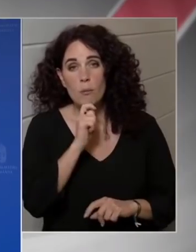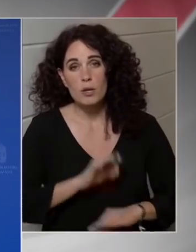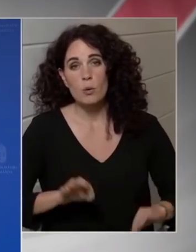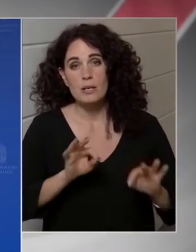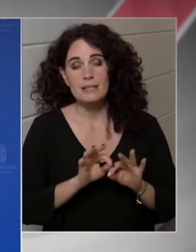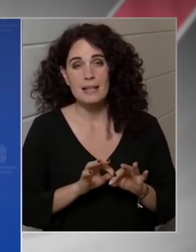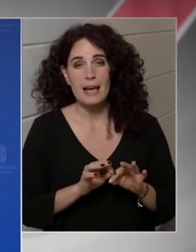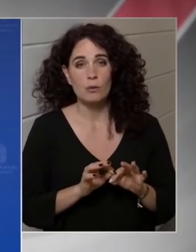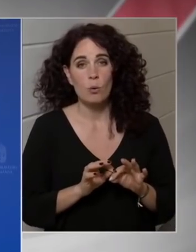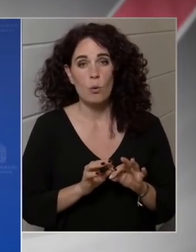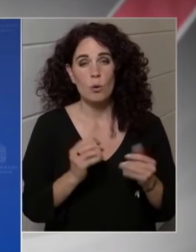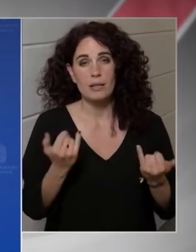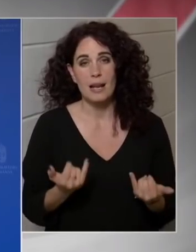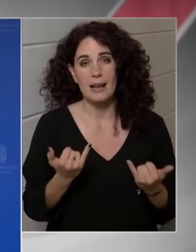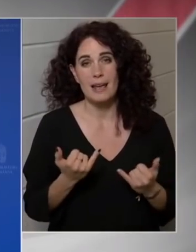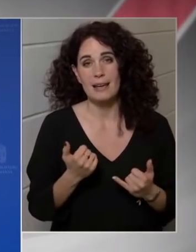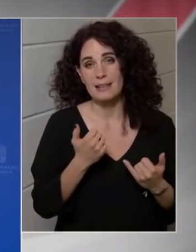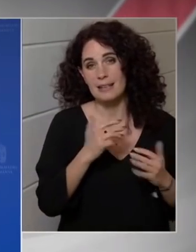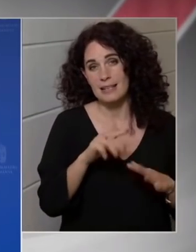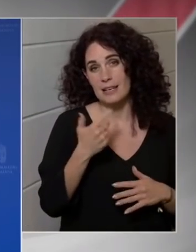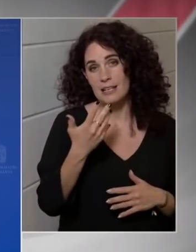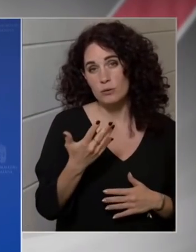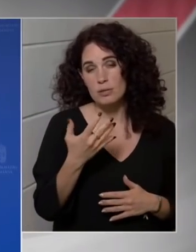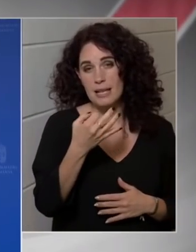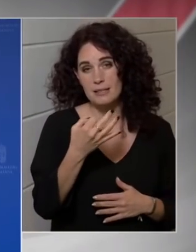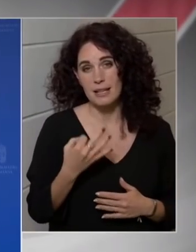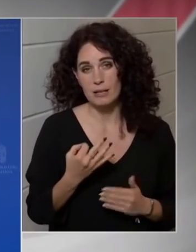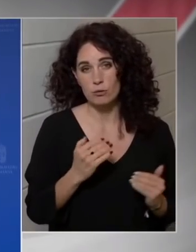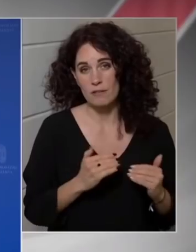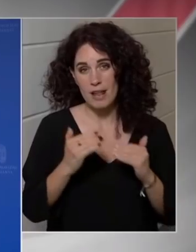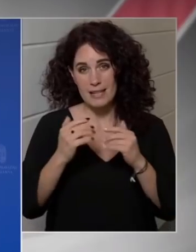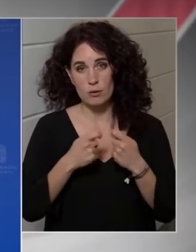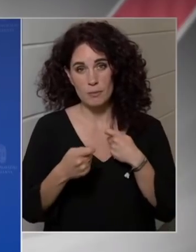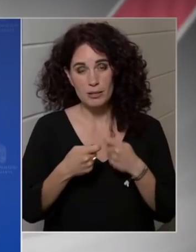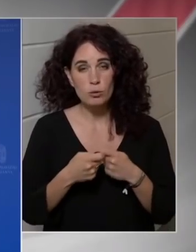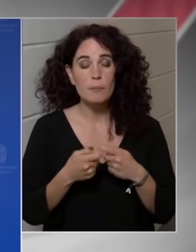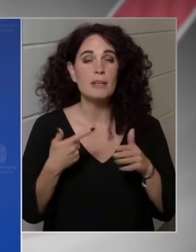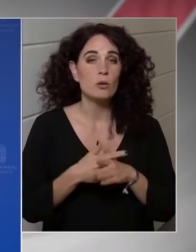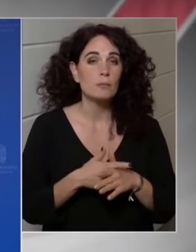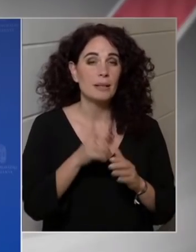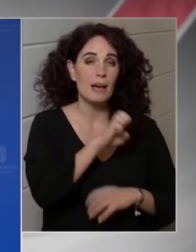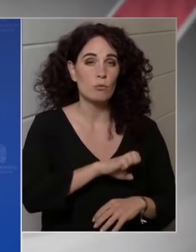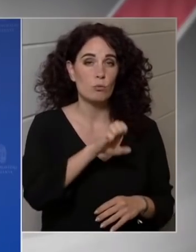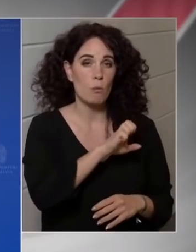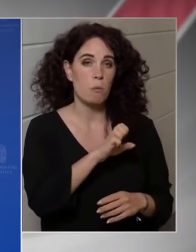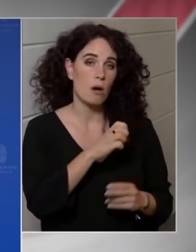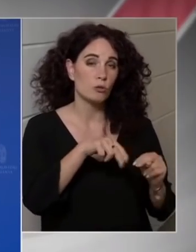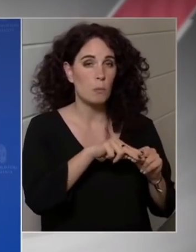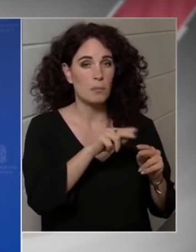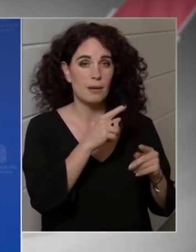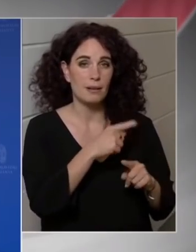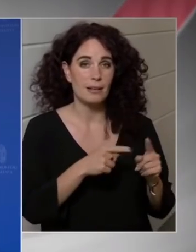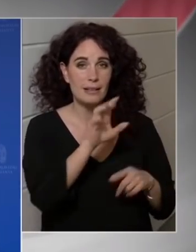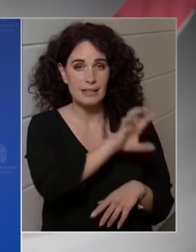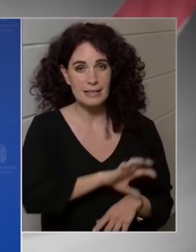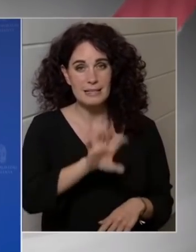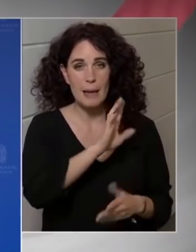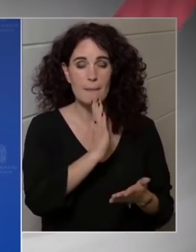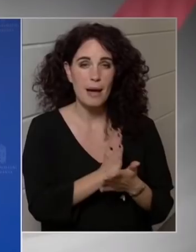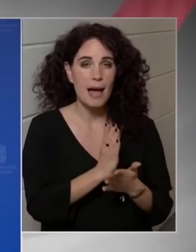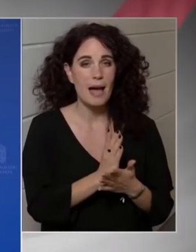pillanatban 9,5 százalékos inflációt mérünk, miközben a Európa jelentős részében már bőven